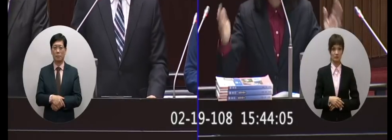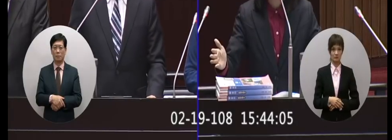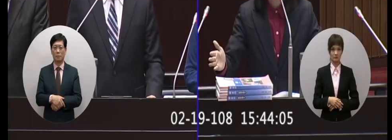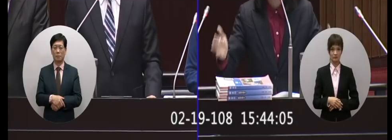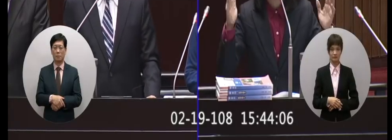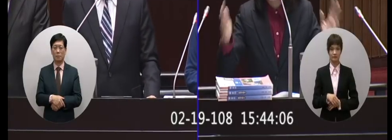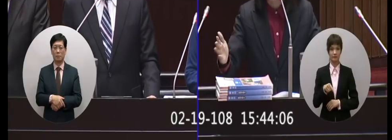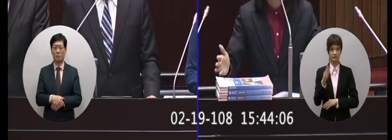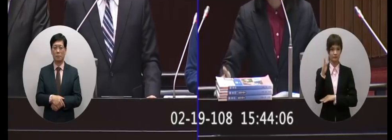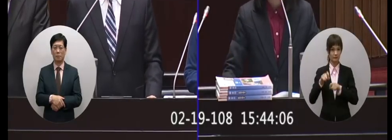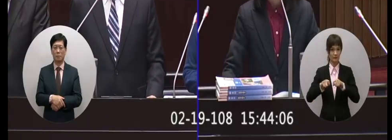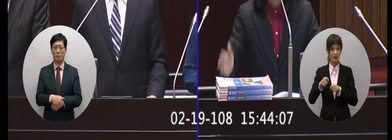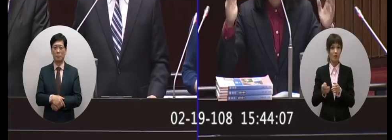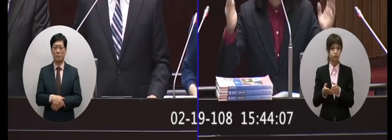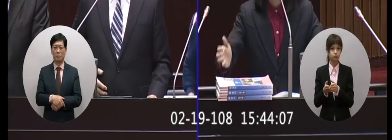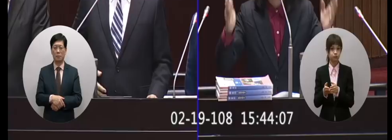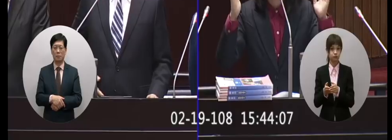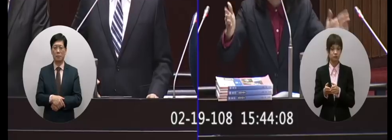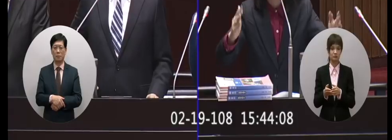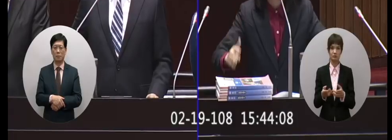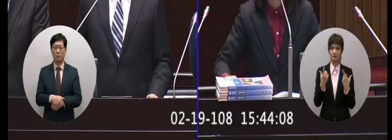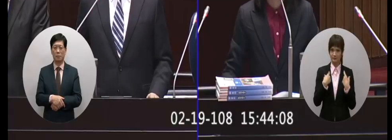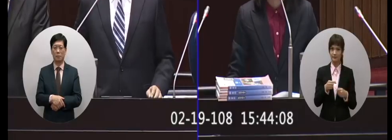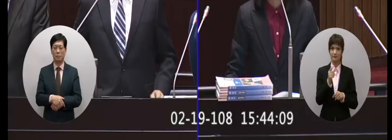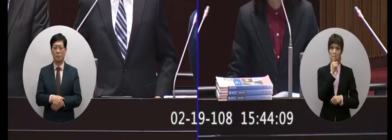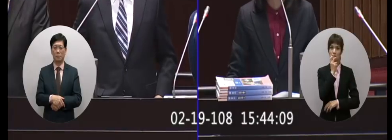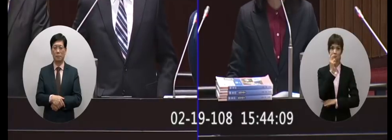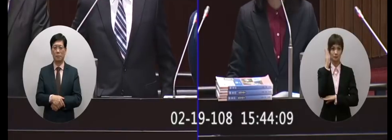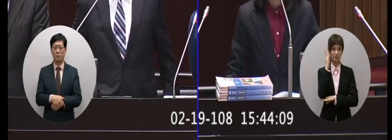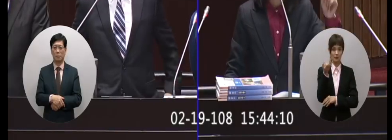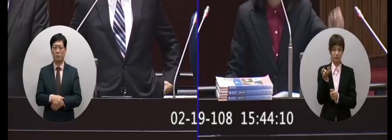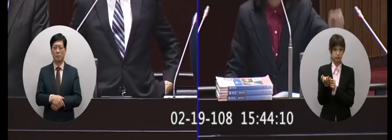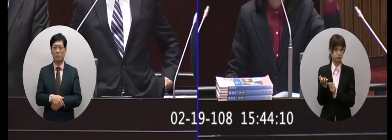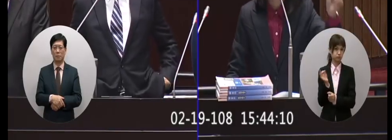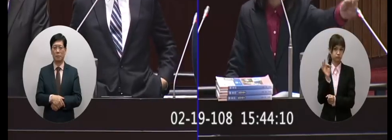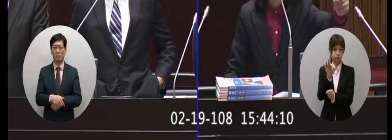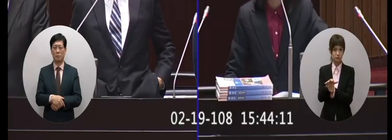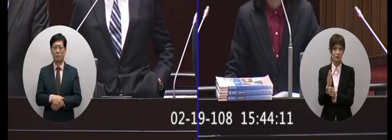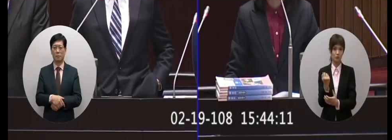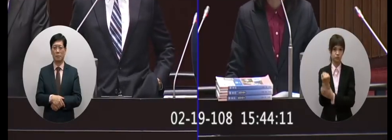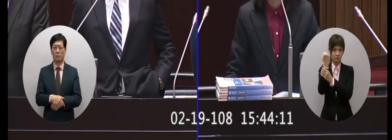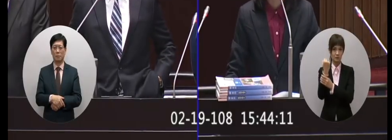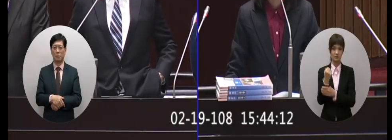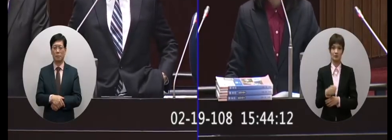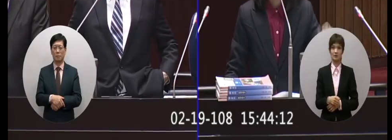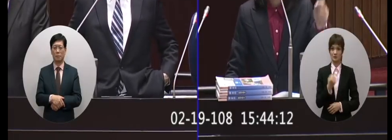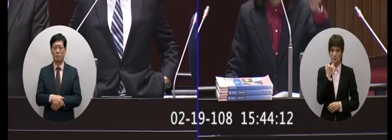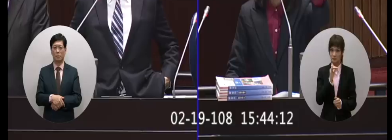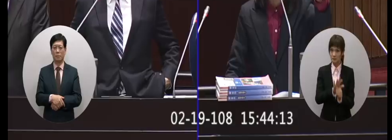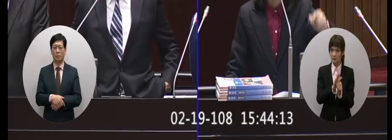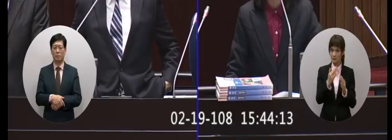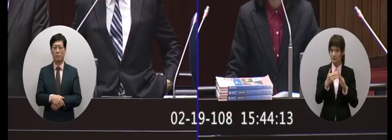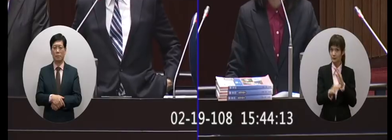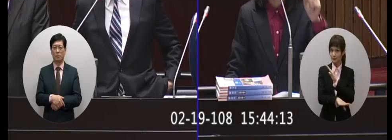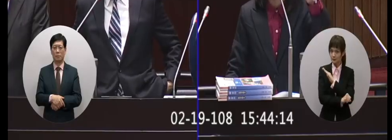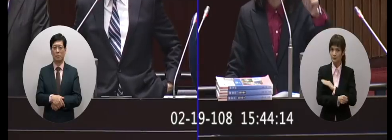所以這個政策要做本來就應該要有中央的錢來支持啊才有辦法從教育開始推嘛所以這個